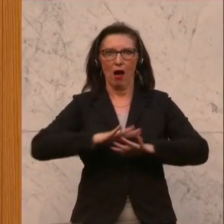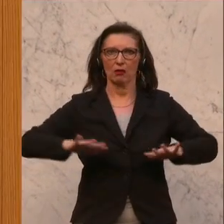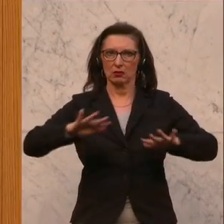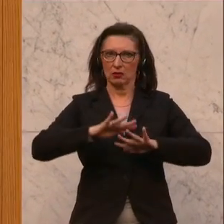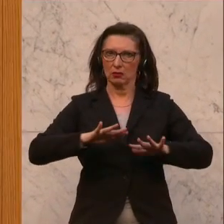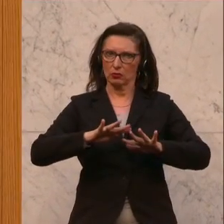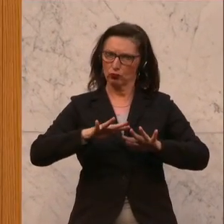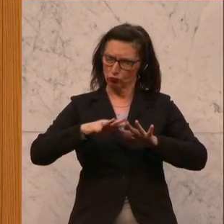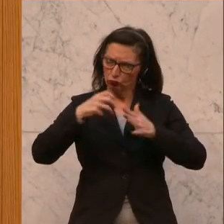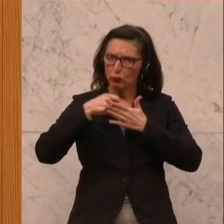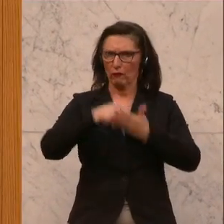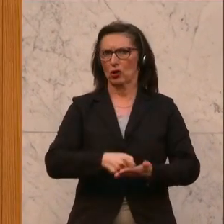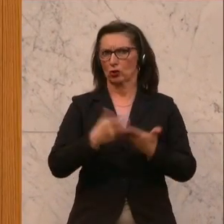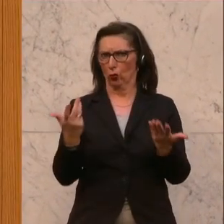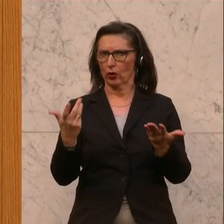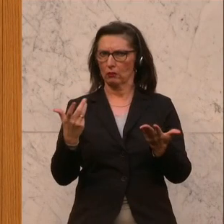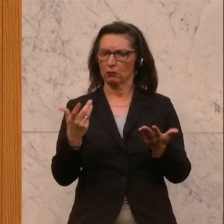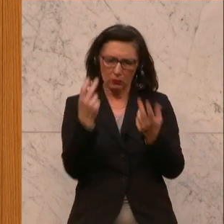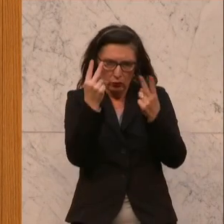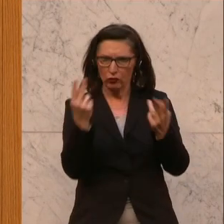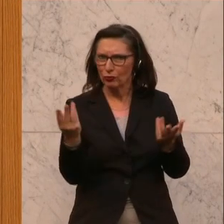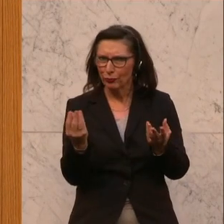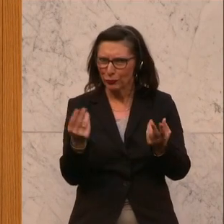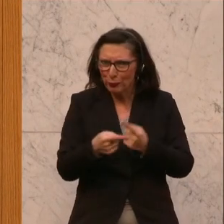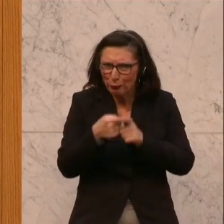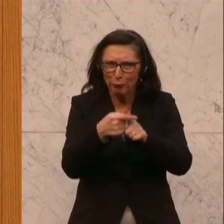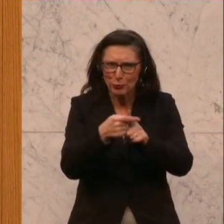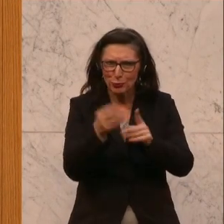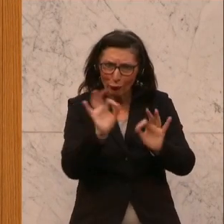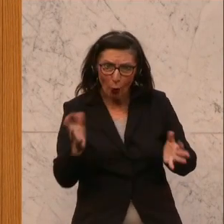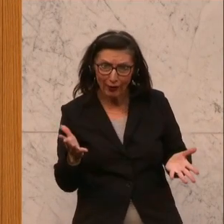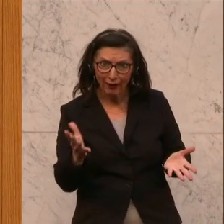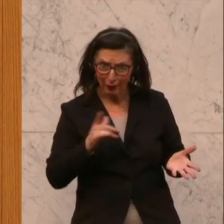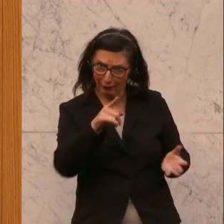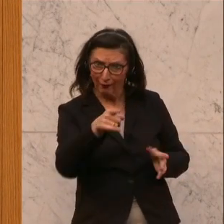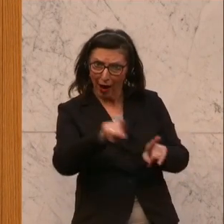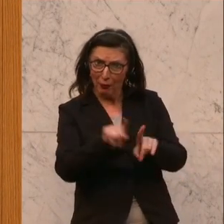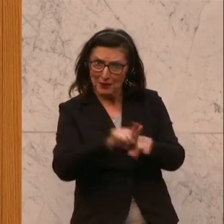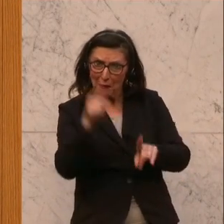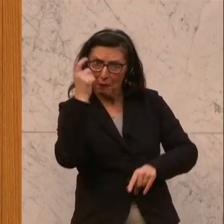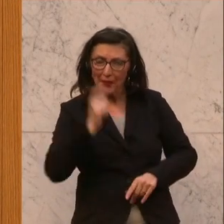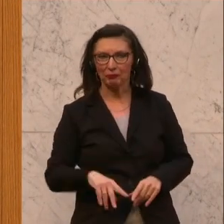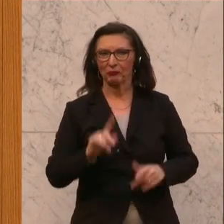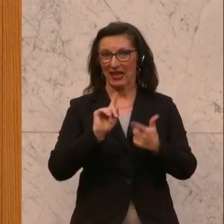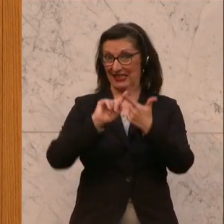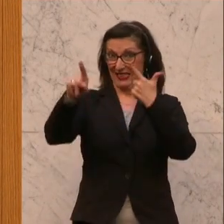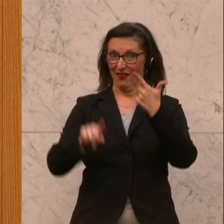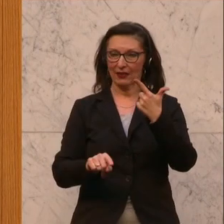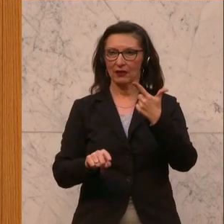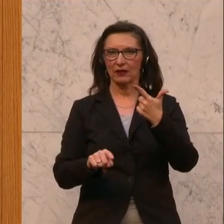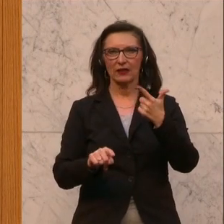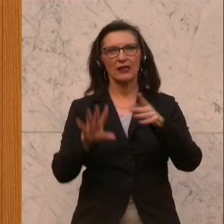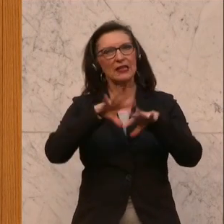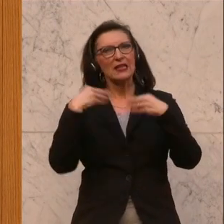das ist mal wichtig, das ist ja was Positives, Kollege Kassecker, oder? Das können wir mal unterstreichen. Zweitens wird die Bewältigung gemeinsamer